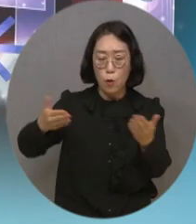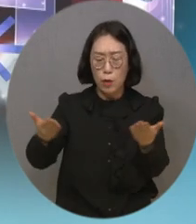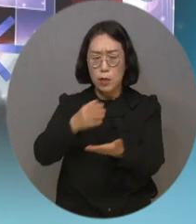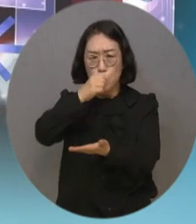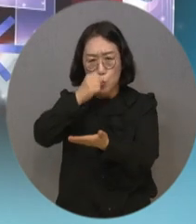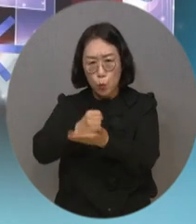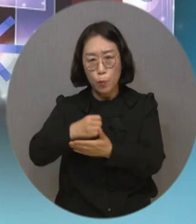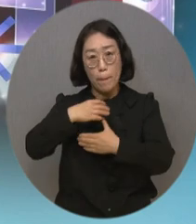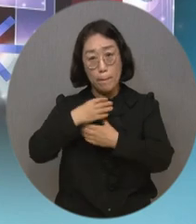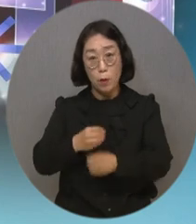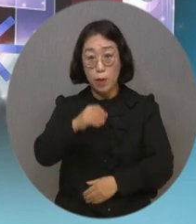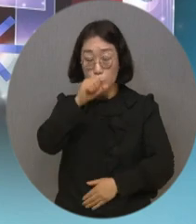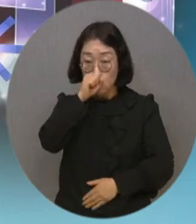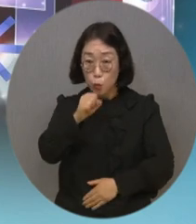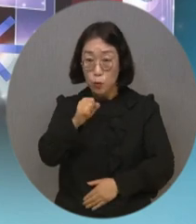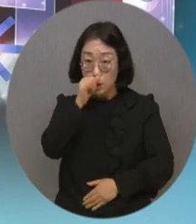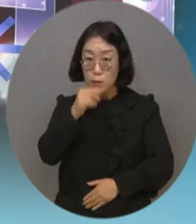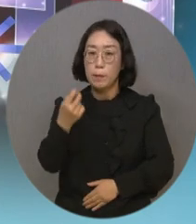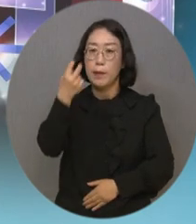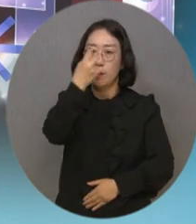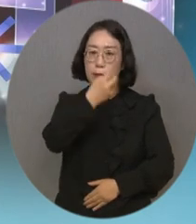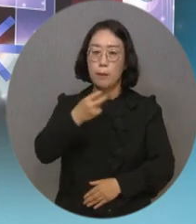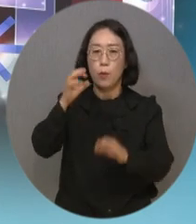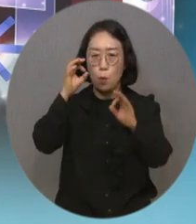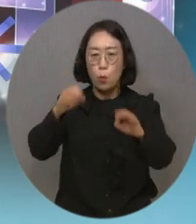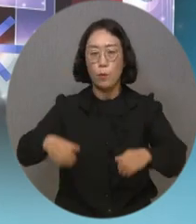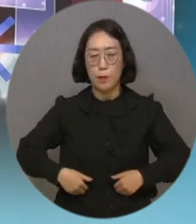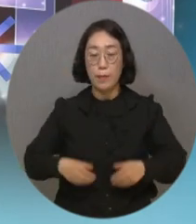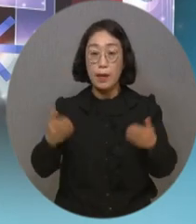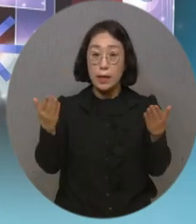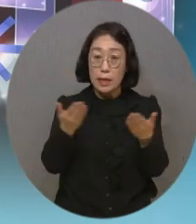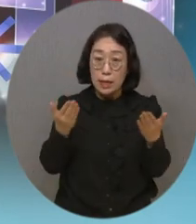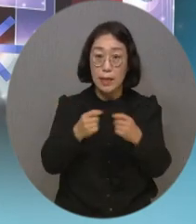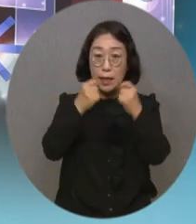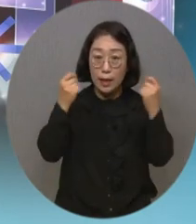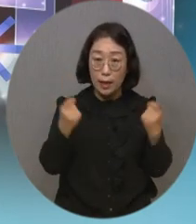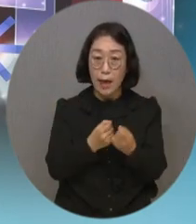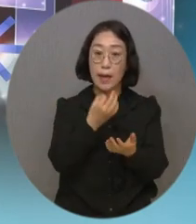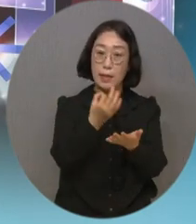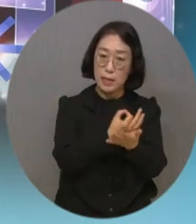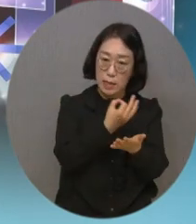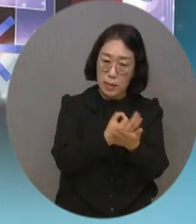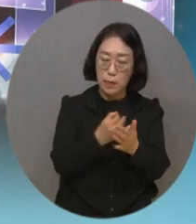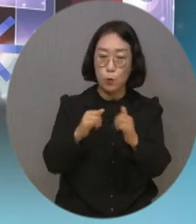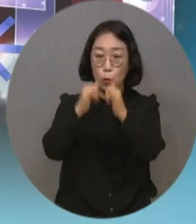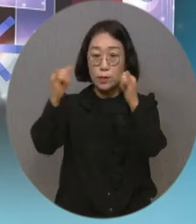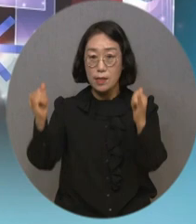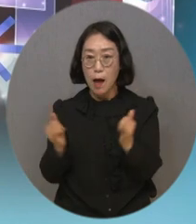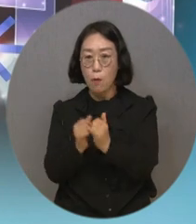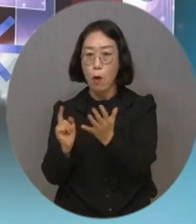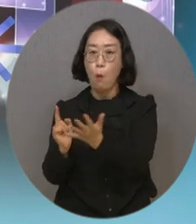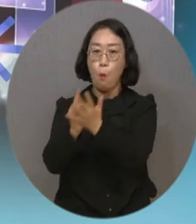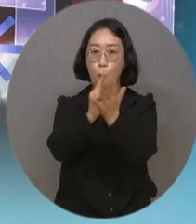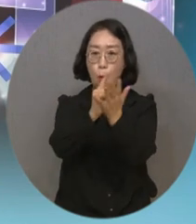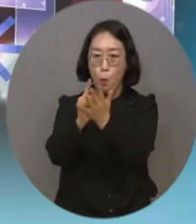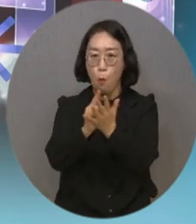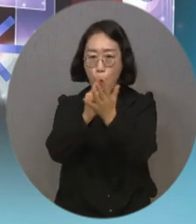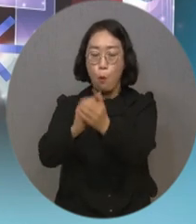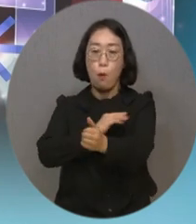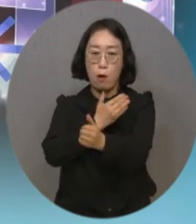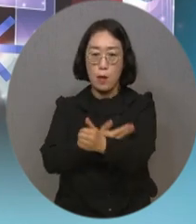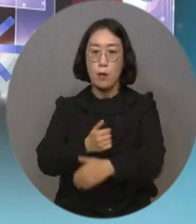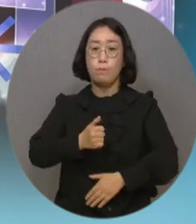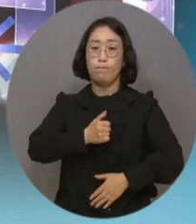꼼꼼히 챙겨봐야 할 문제입니다. 일이란 개인의 이익을 넘어 사회 구성원으로서의 권리, 자신의